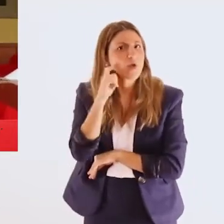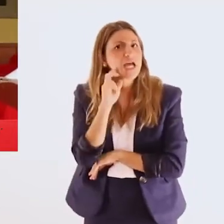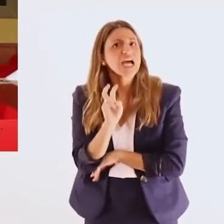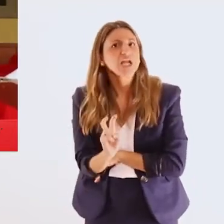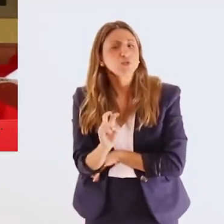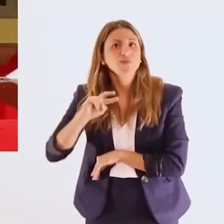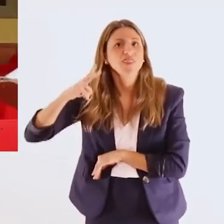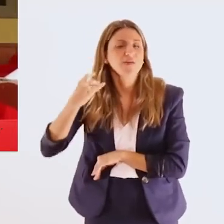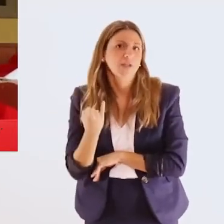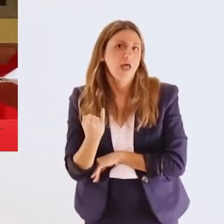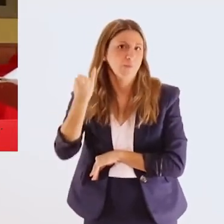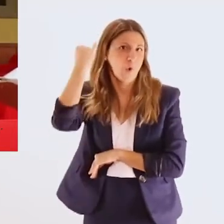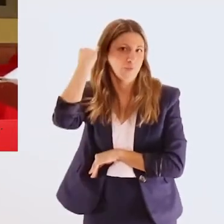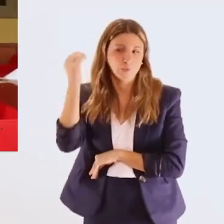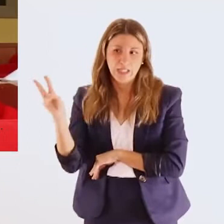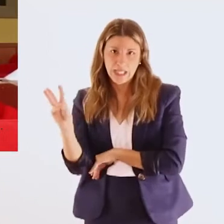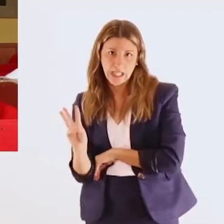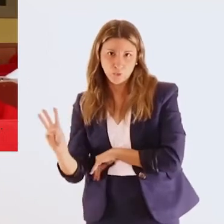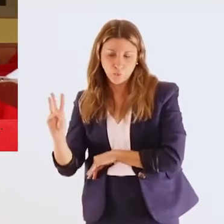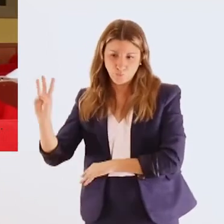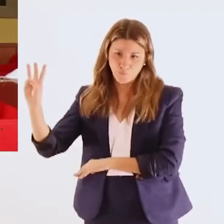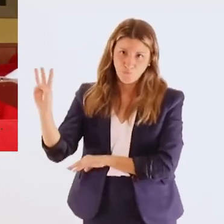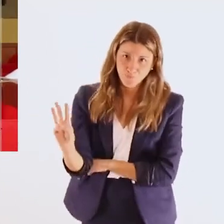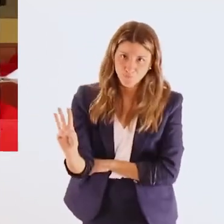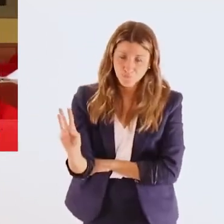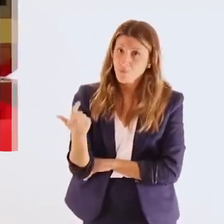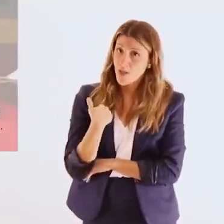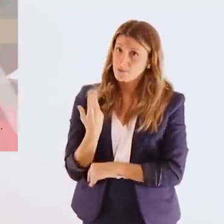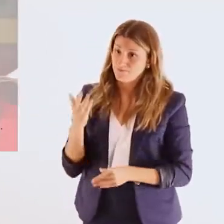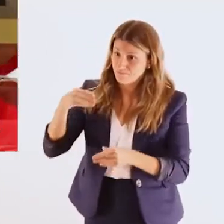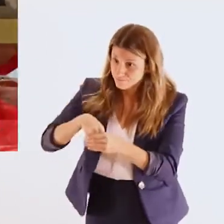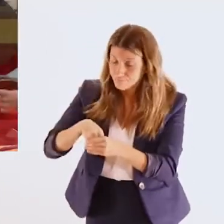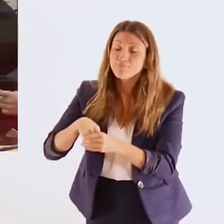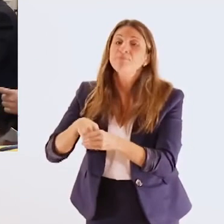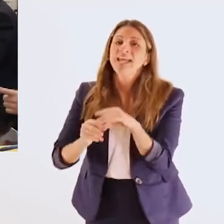πρόεδρος, την κυρία Μπερνιδάκη που είναι πρώτη αντιπρόεδρος και την κυρία Χρυσοφή που είναι δεύτερη αντιπρόεδρος.